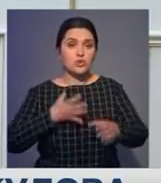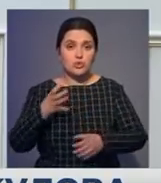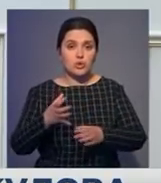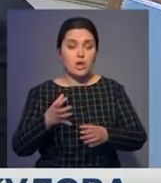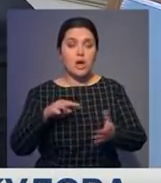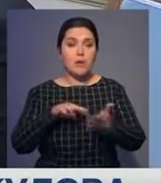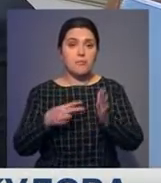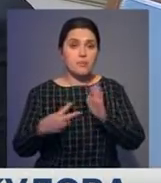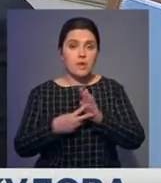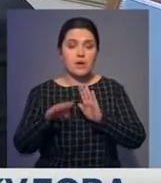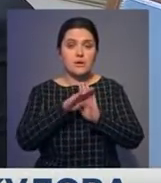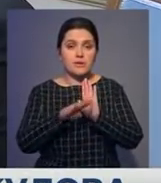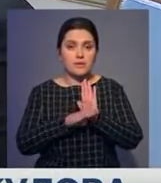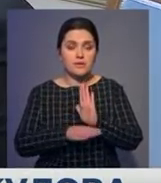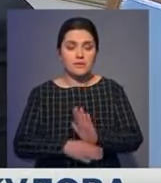инициатив.